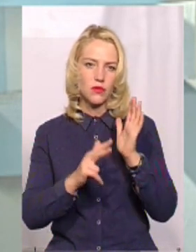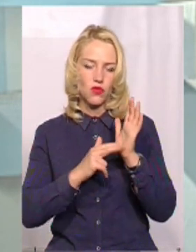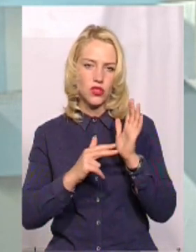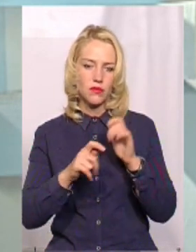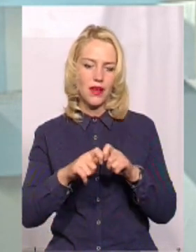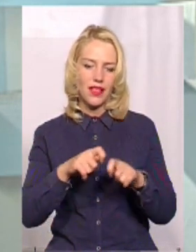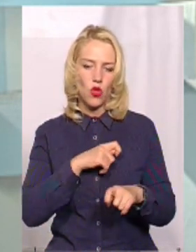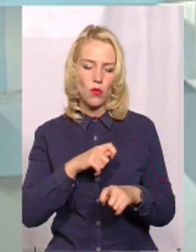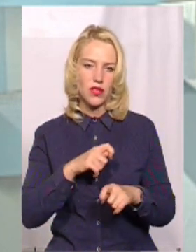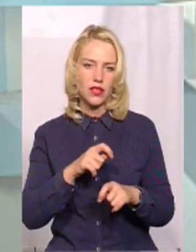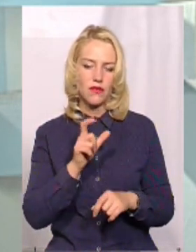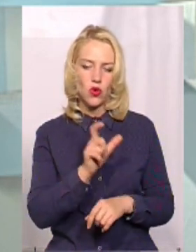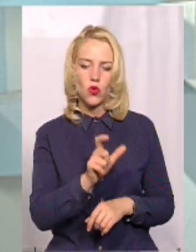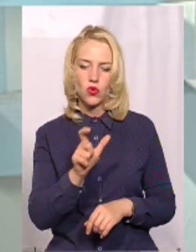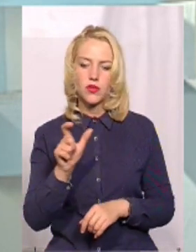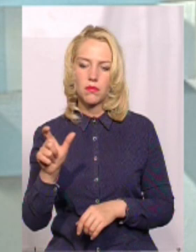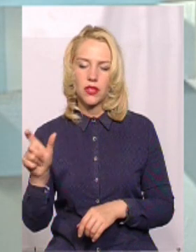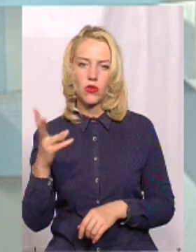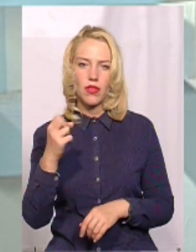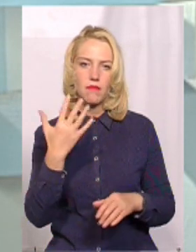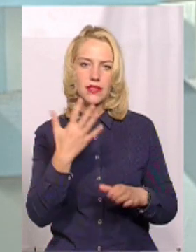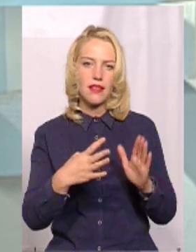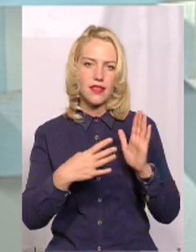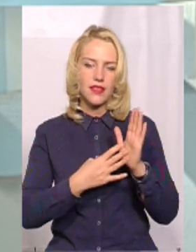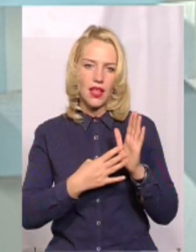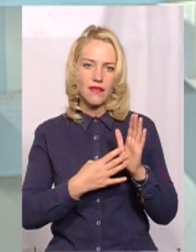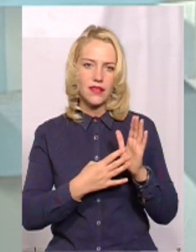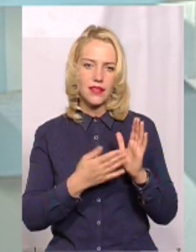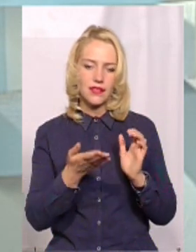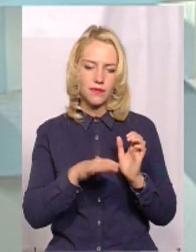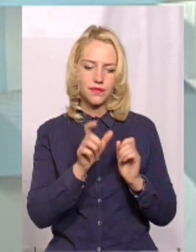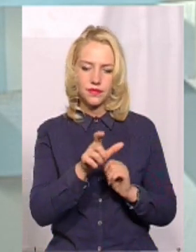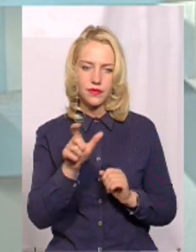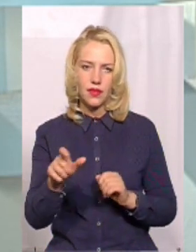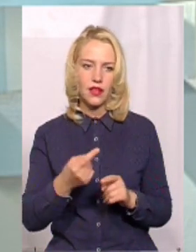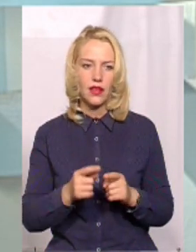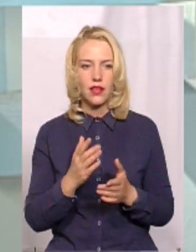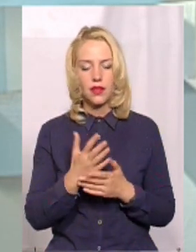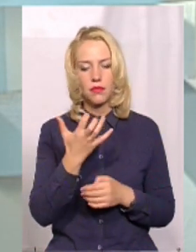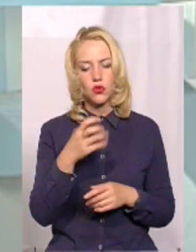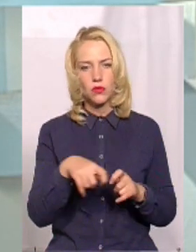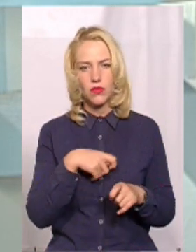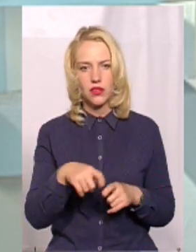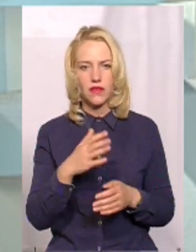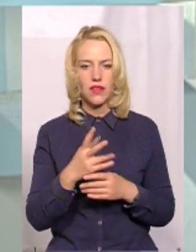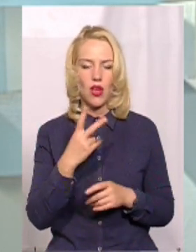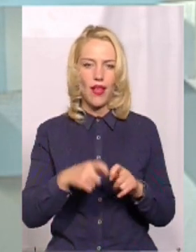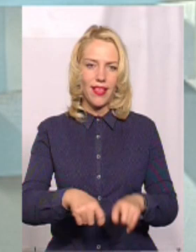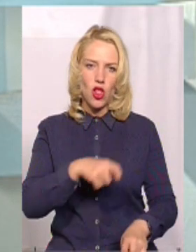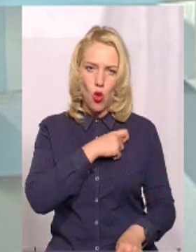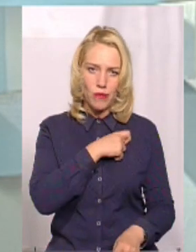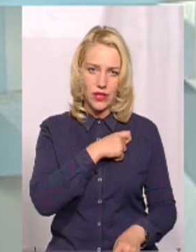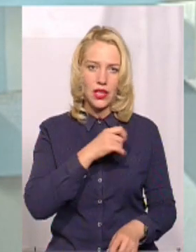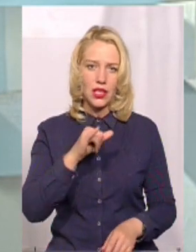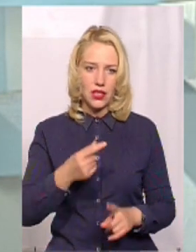кілометрів розбито на 59 ділянок. Ви розумієте? Є ділянки по 500 метрів, ділянки по кілометрів. І